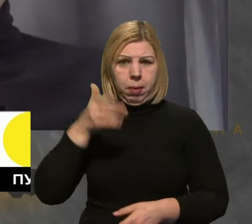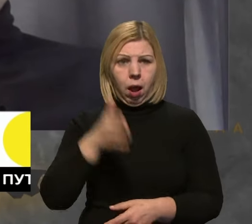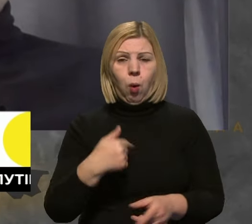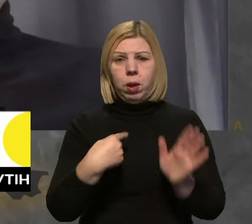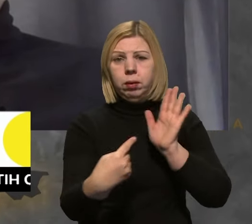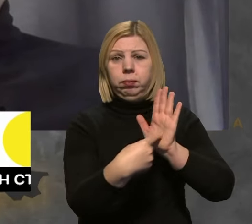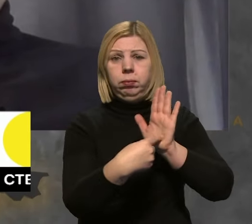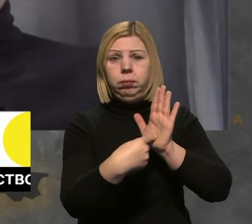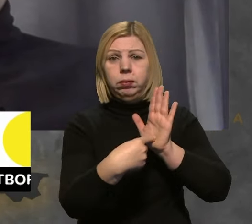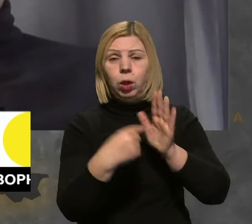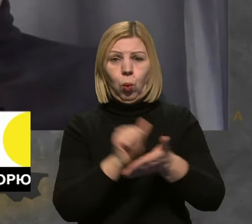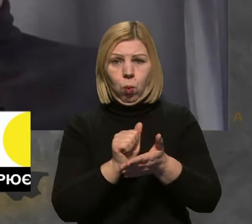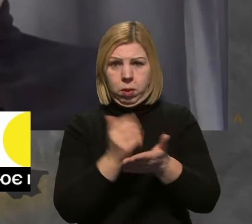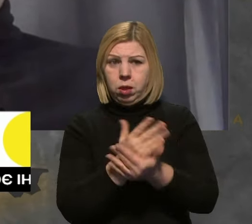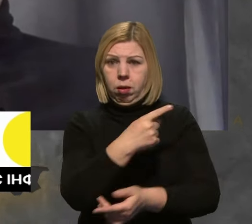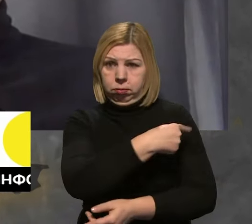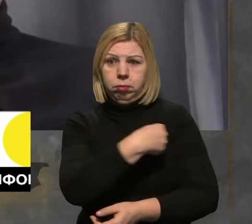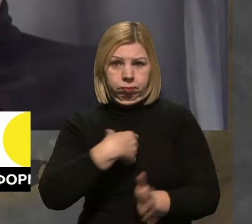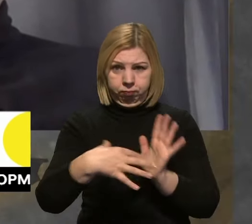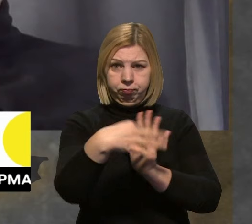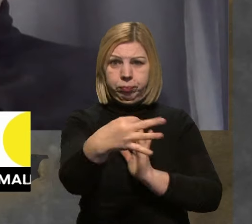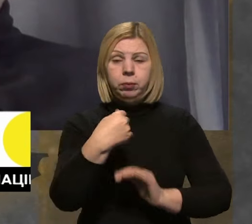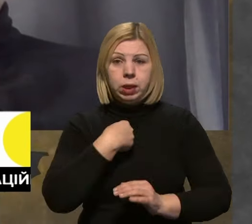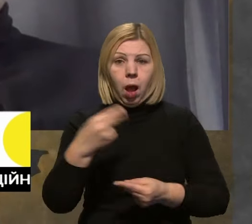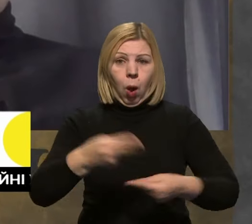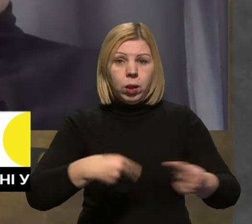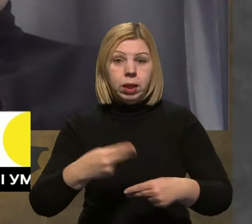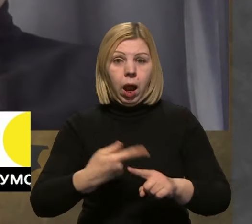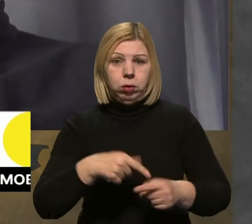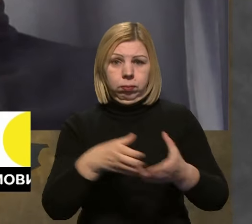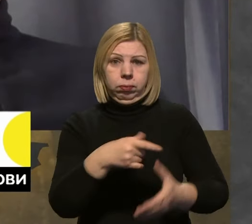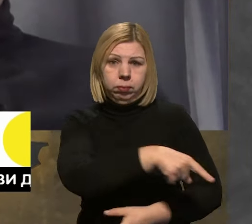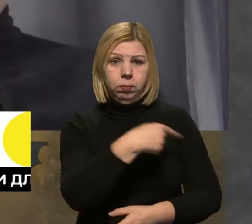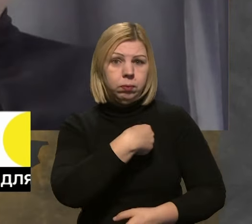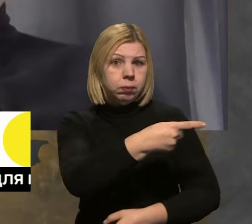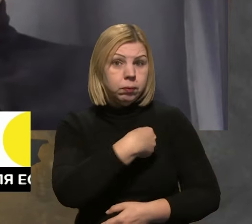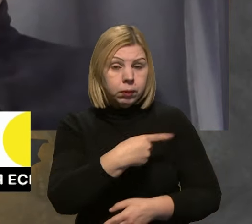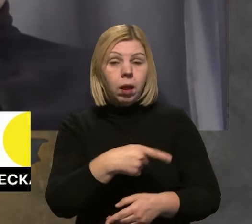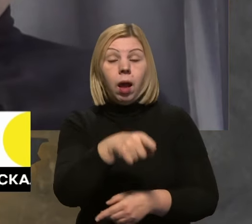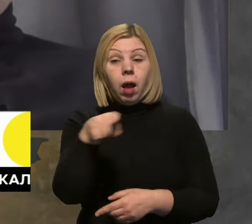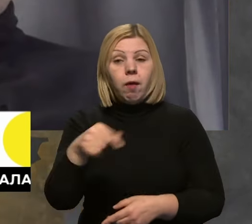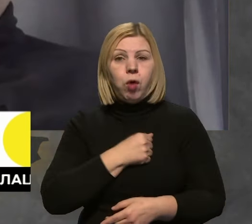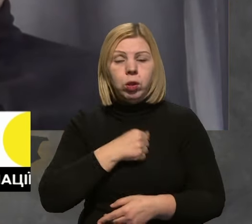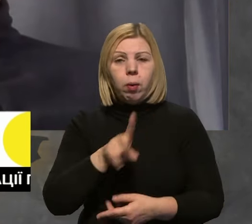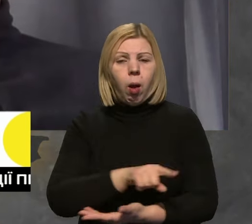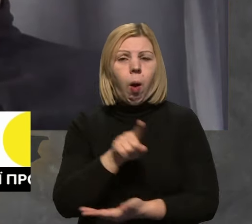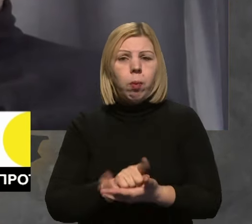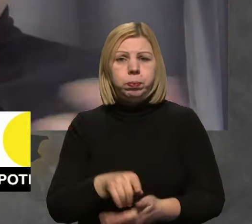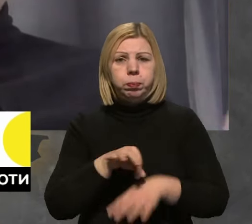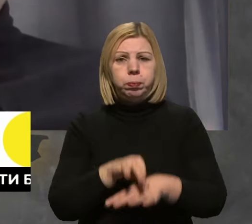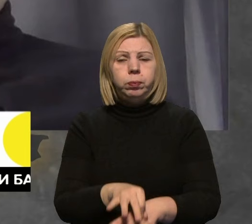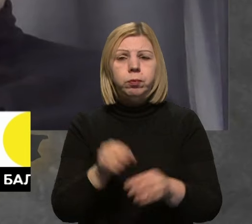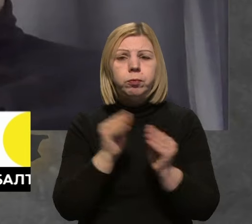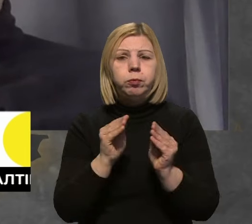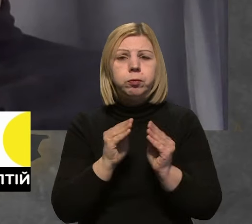від частини документ, я йду на контракт з цією частиною, ТЦК та СП зобов'язані провести людину